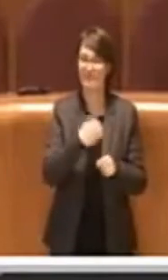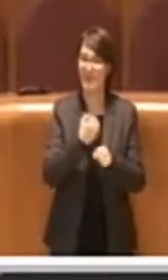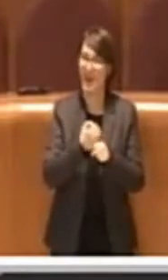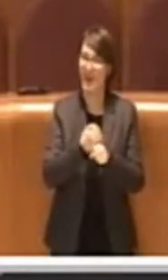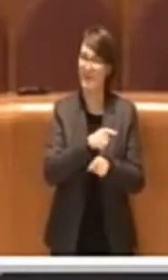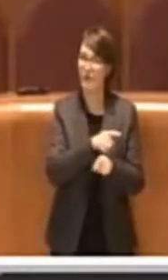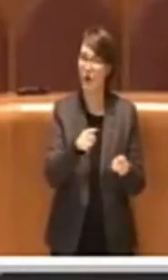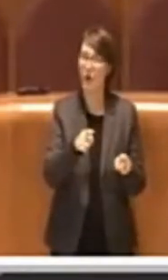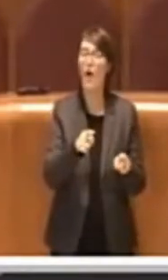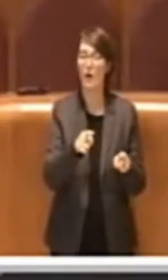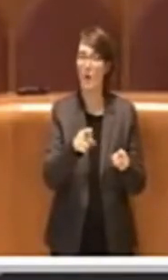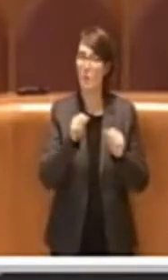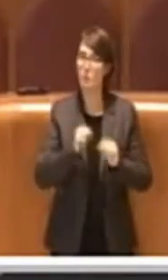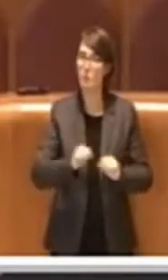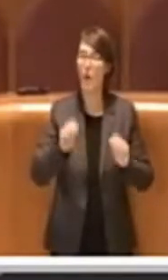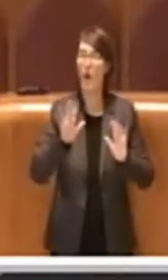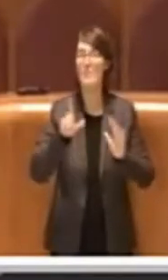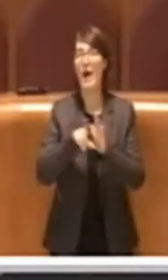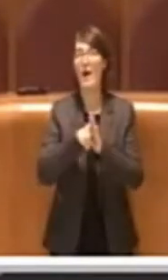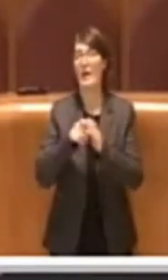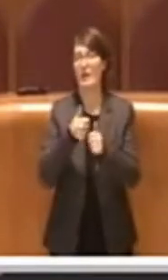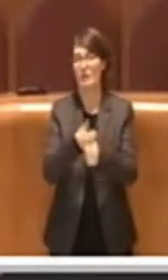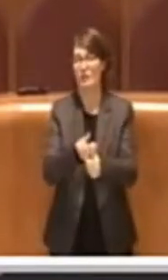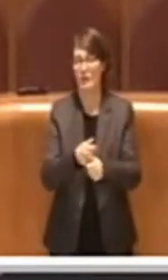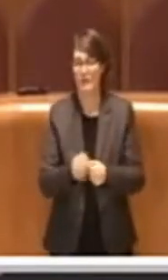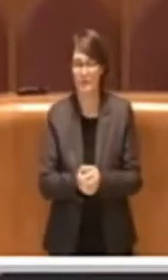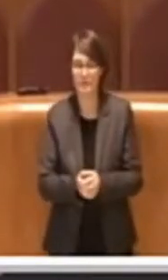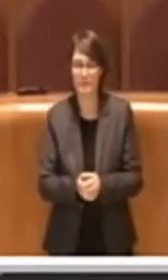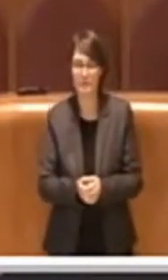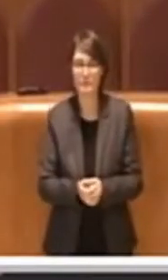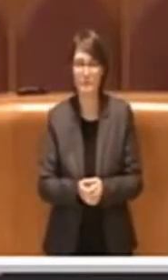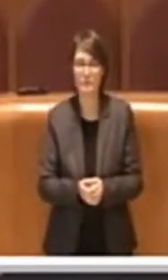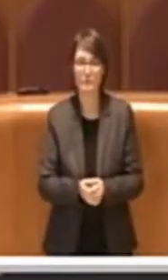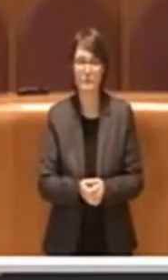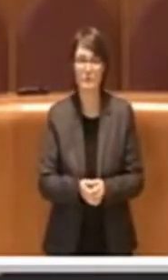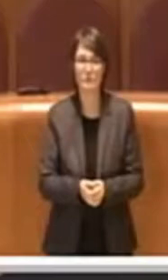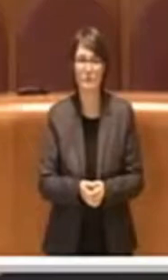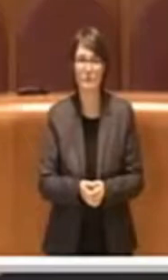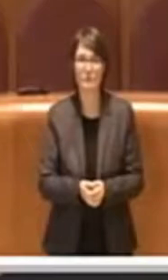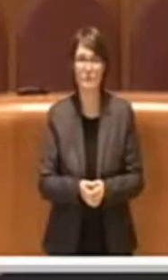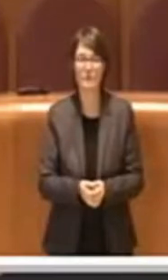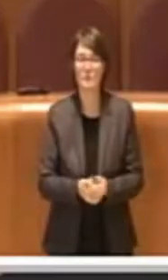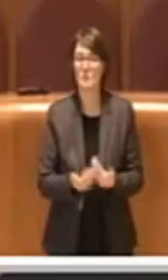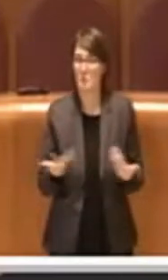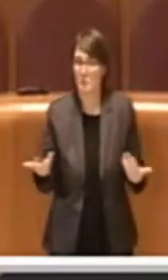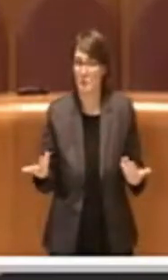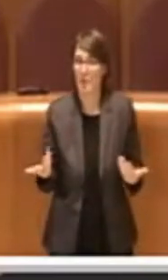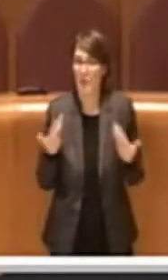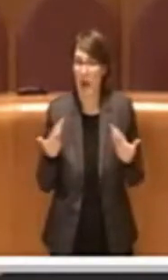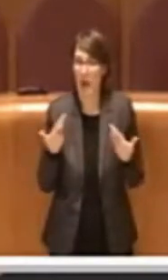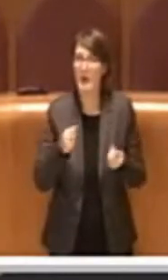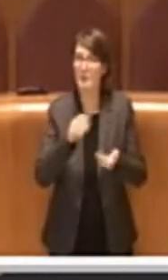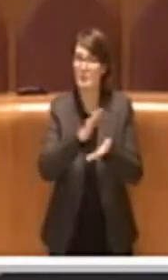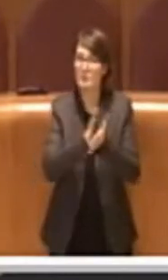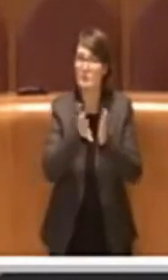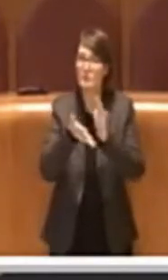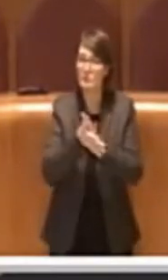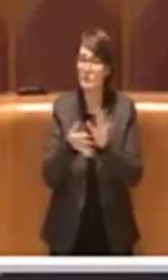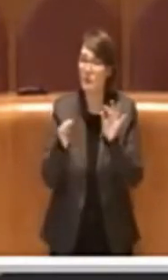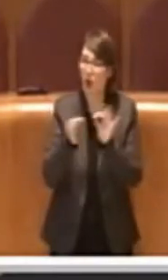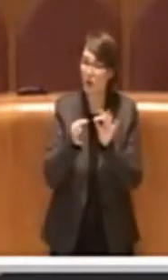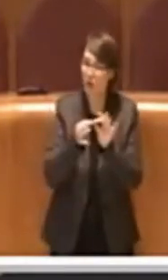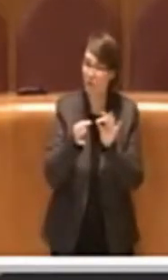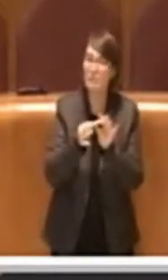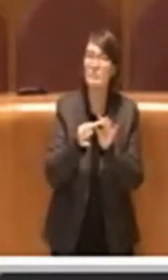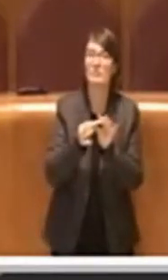svolto nel rispetto delle norme. Ecco, per cui creare, poter stipulare questi protocolli di intesa con queste